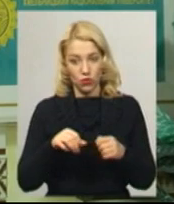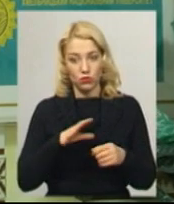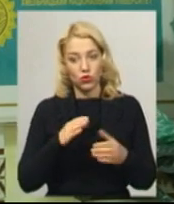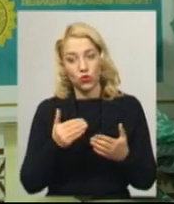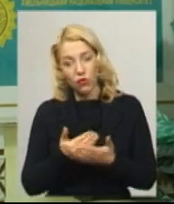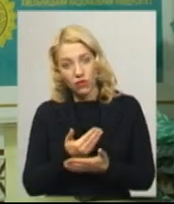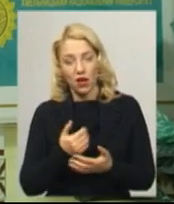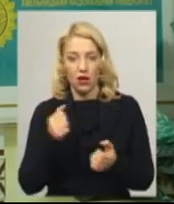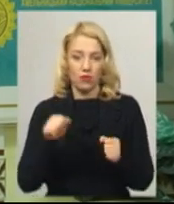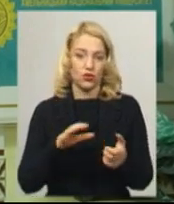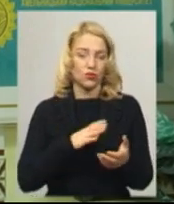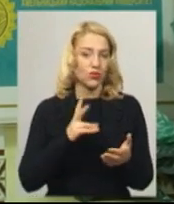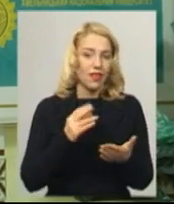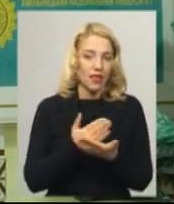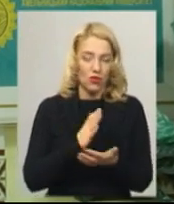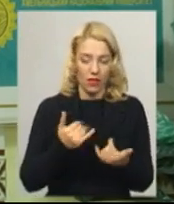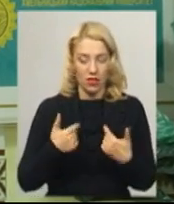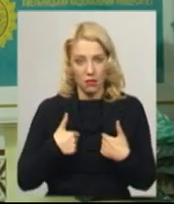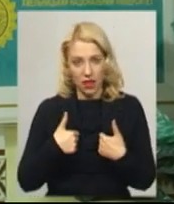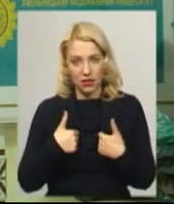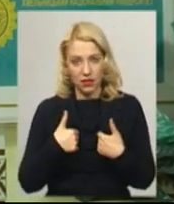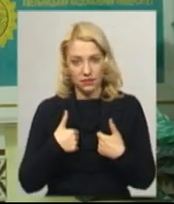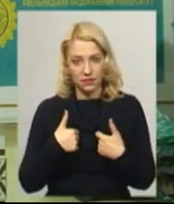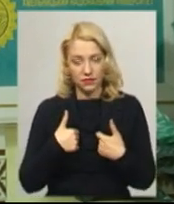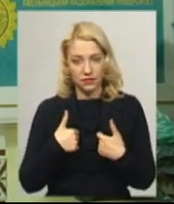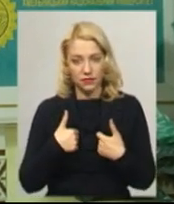можливо, не дуже нова для мене.